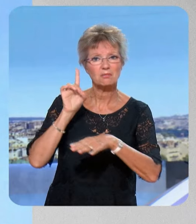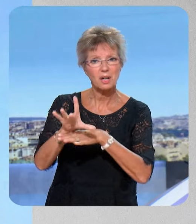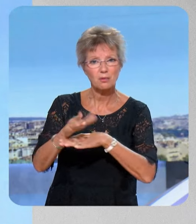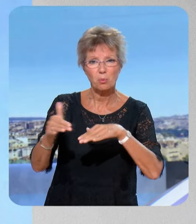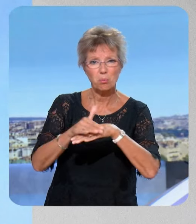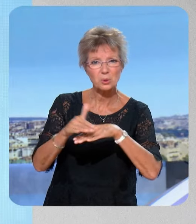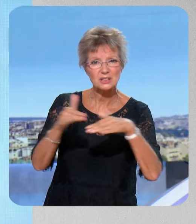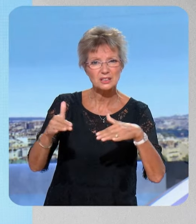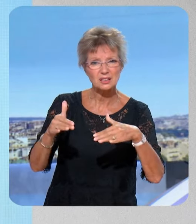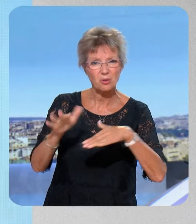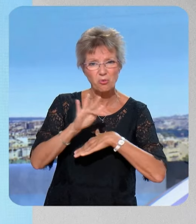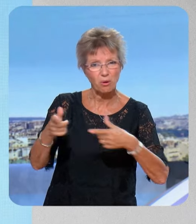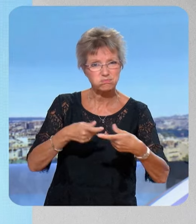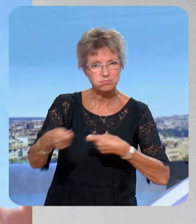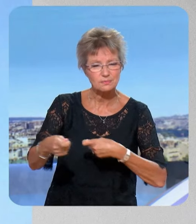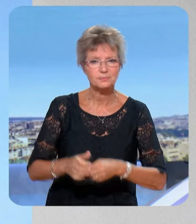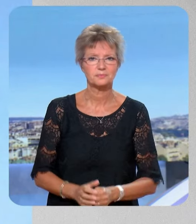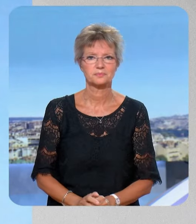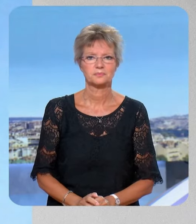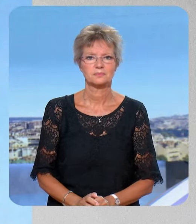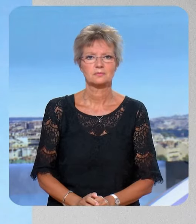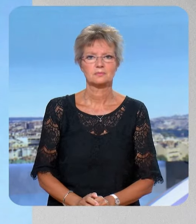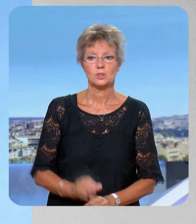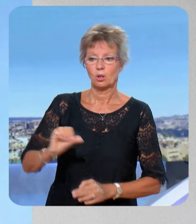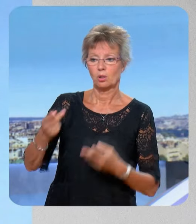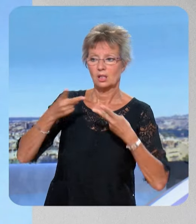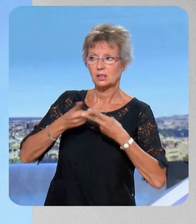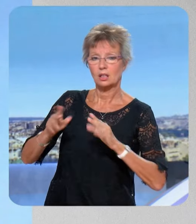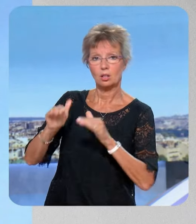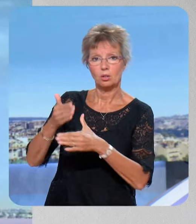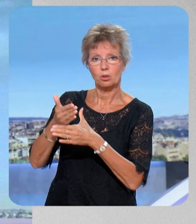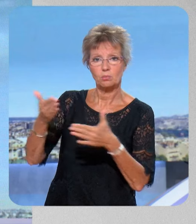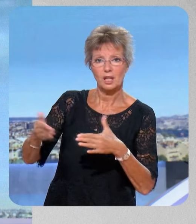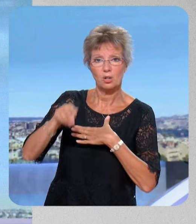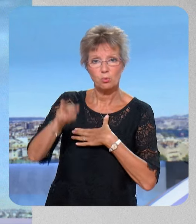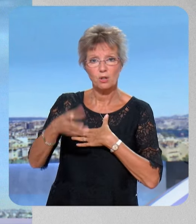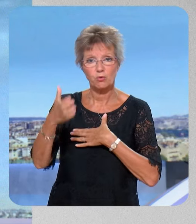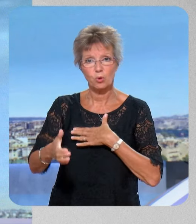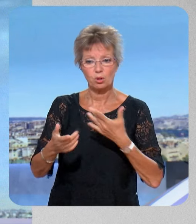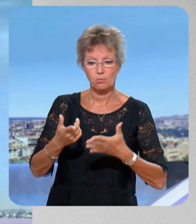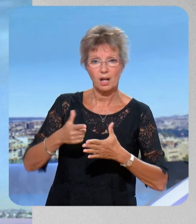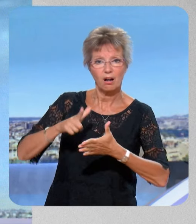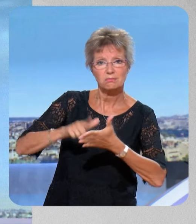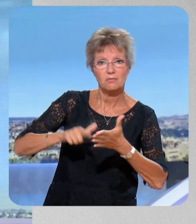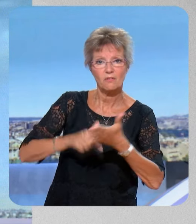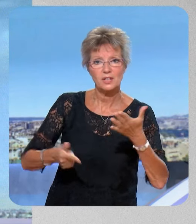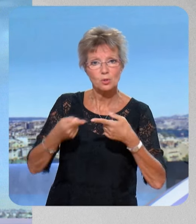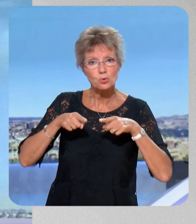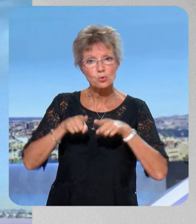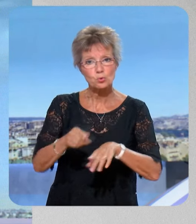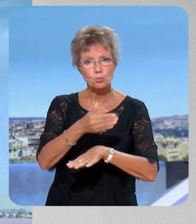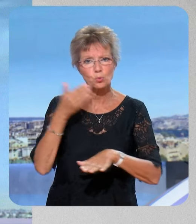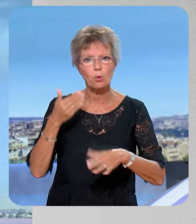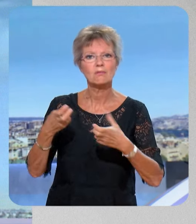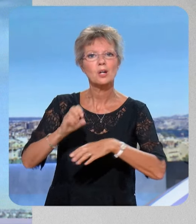pas bonne pour le pays. – Alors sur le programme, même, dans sa première déclaration, il se dit favorable à une plus grande justice fiscale. Quand on lit les échos ce matin, on lit